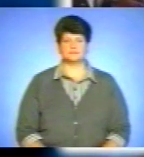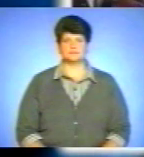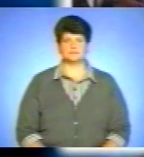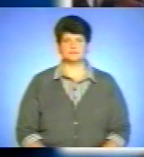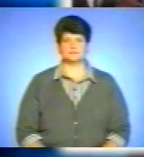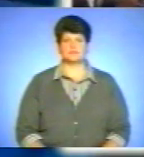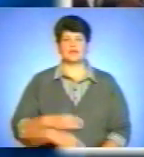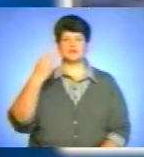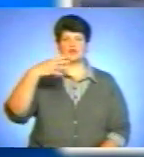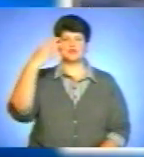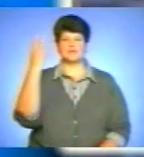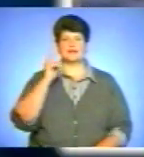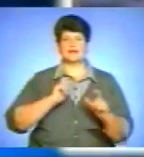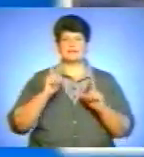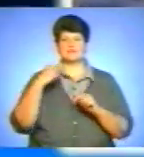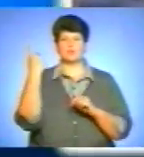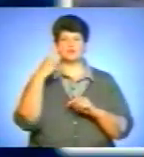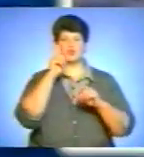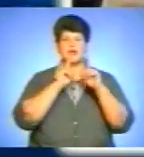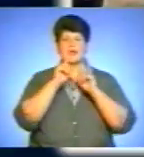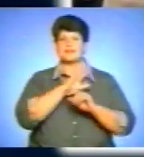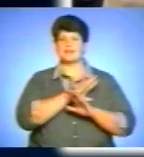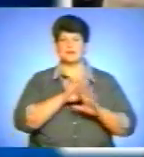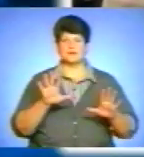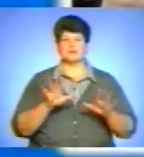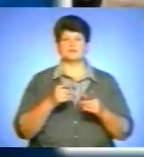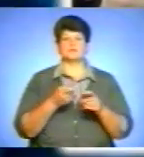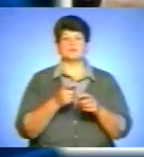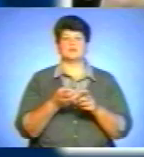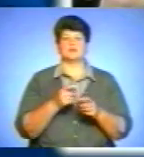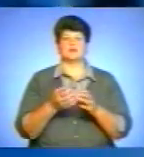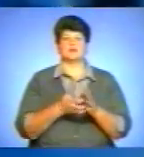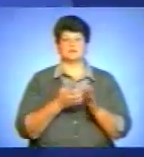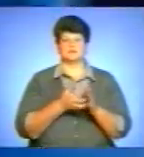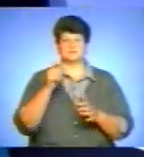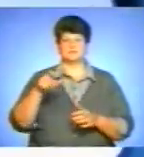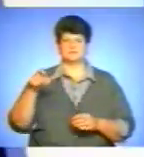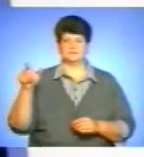44-та сесія обласної ради не відбулася через відсутність скворуму.